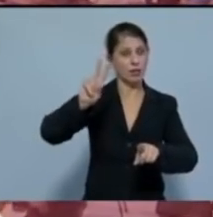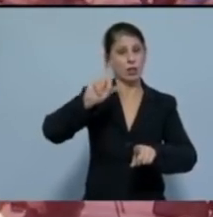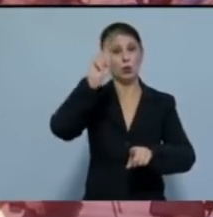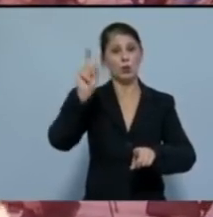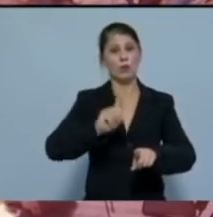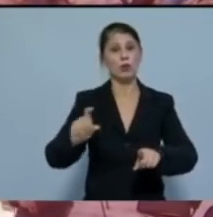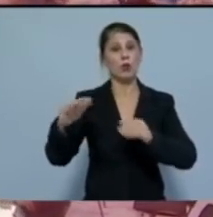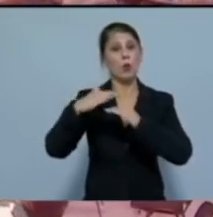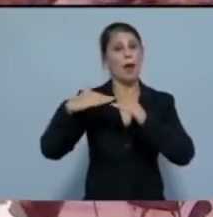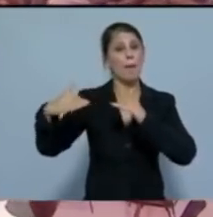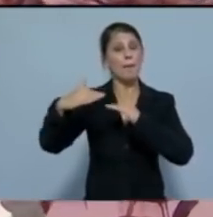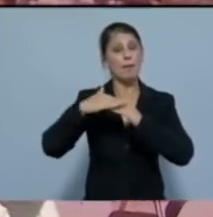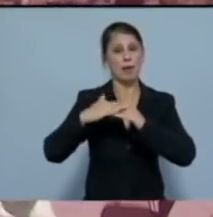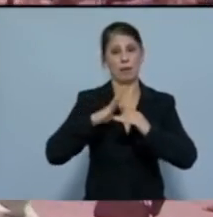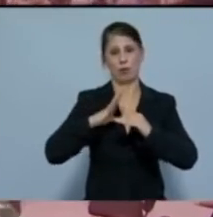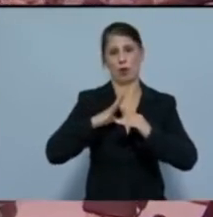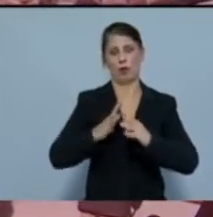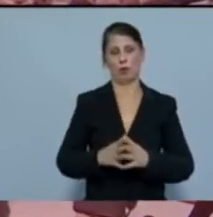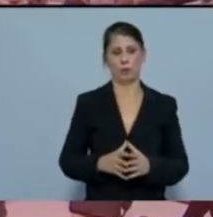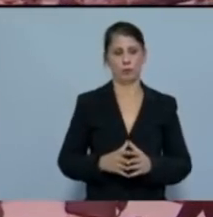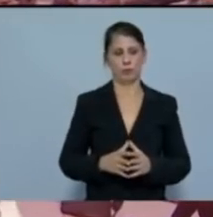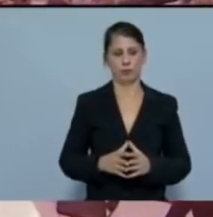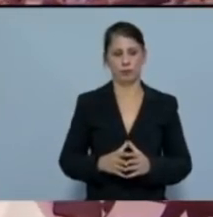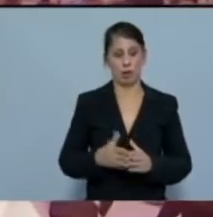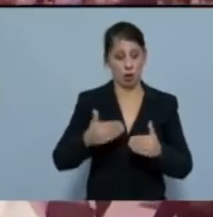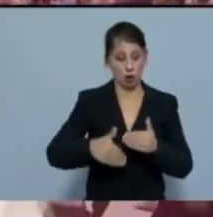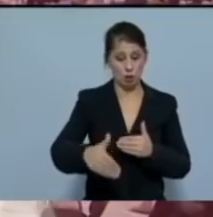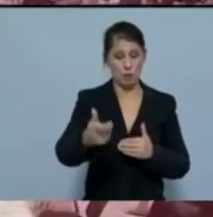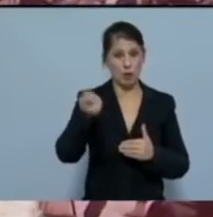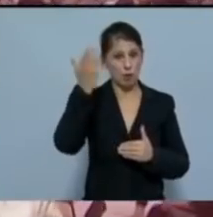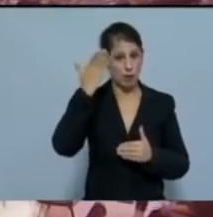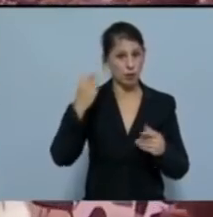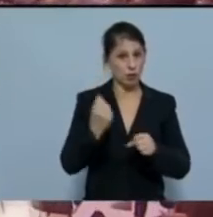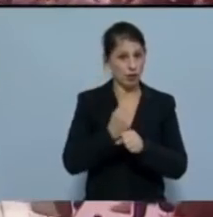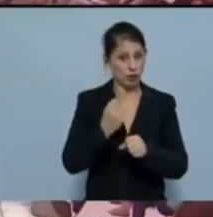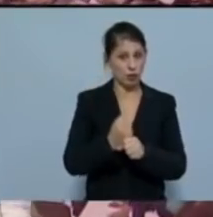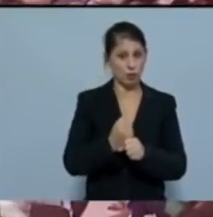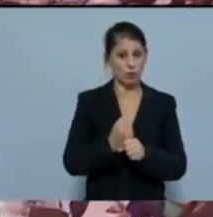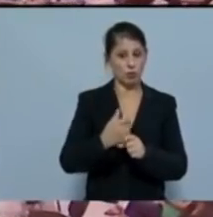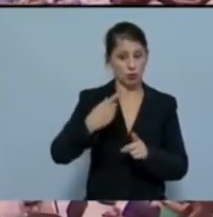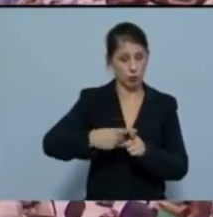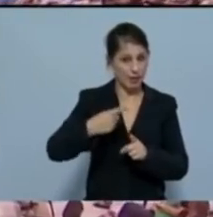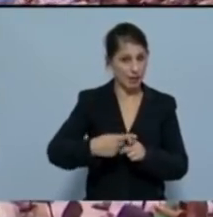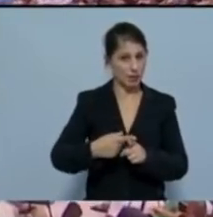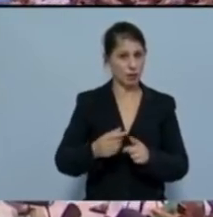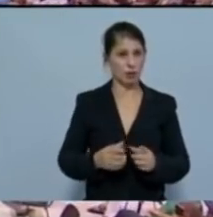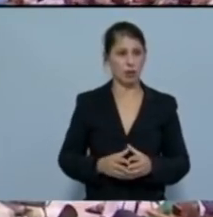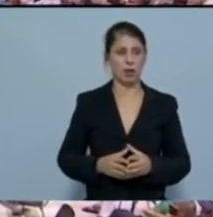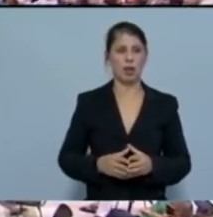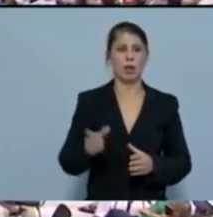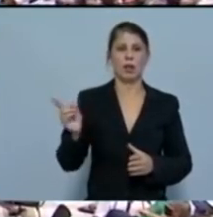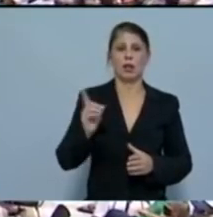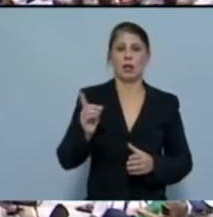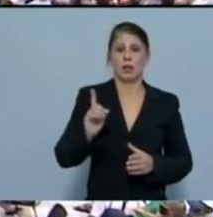βιωτικού επίπεδου του λαού. Το μέλλον που αξίζει στους εργαζόμενους, στον ελληνικό λαό, δεν είναι